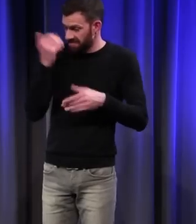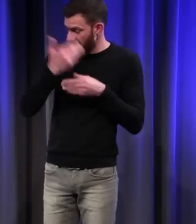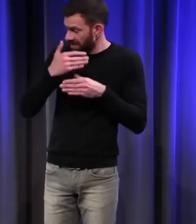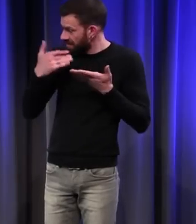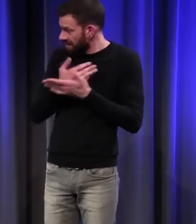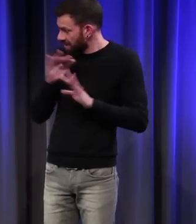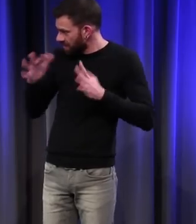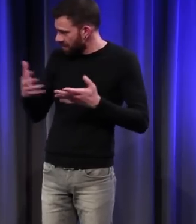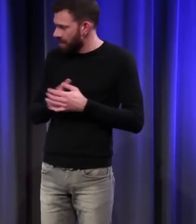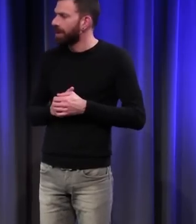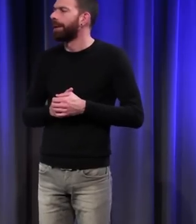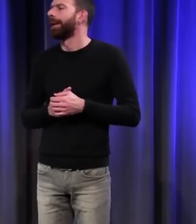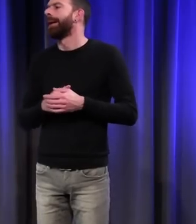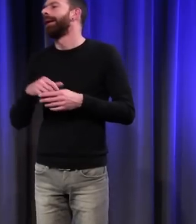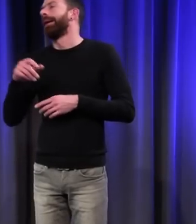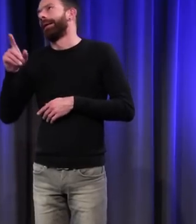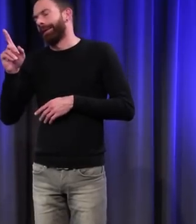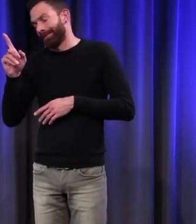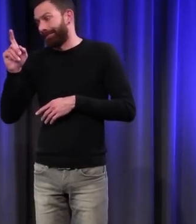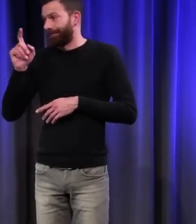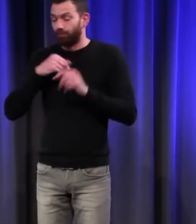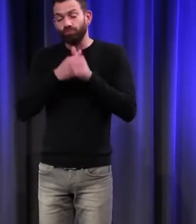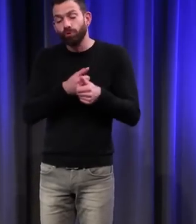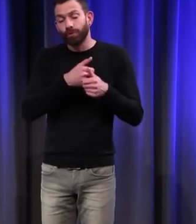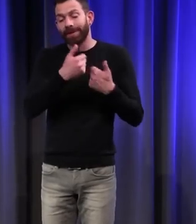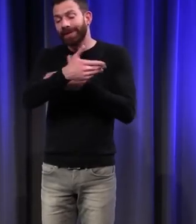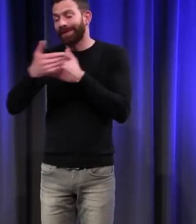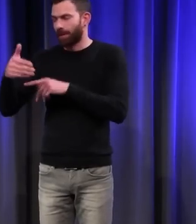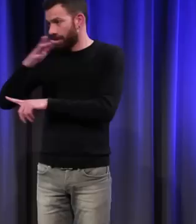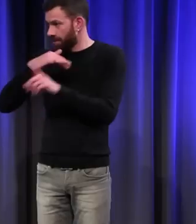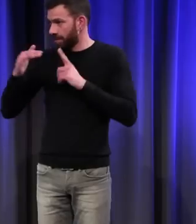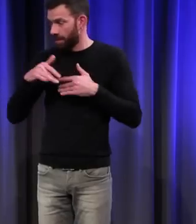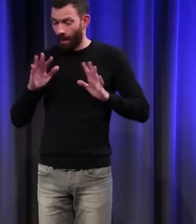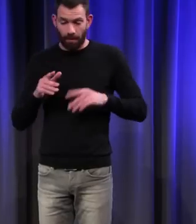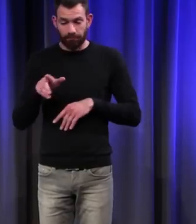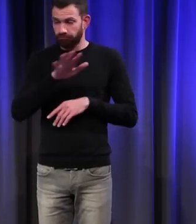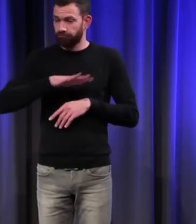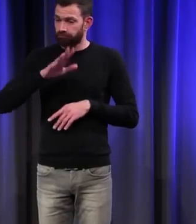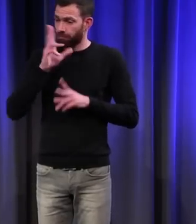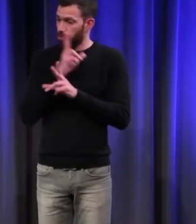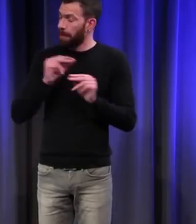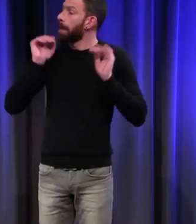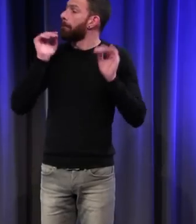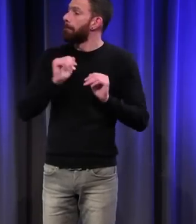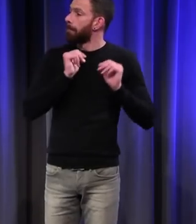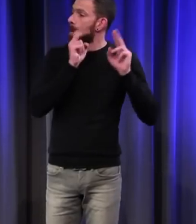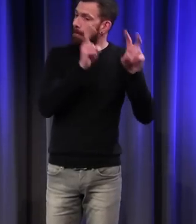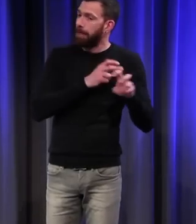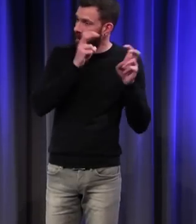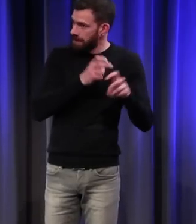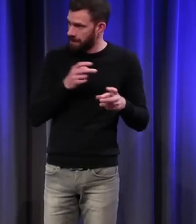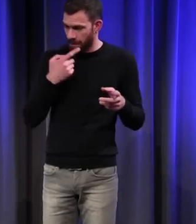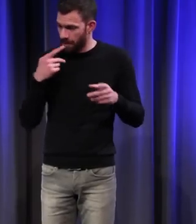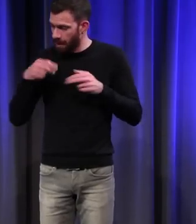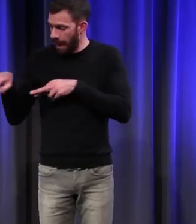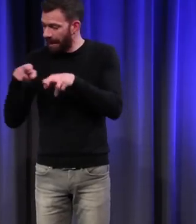évidemment, il faut distinguer par classe et catégorie sociale, mais on est très propre, même en milieu paysan, on a accès aux eaux de